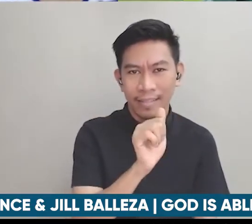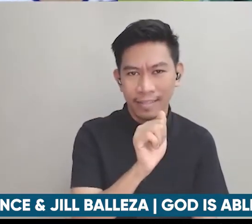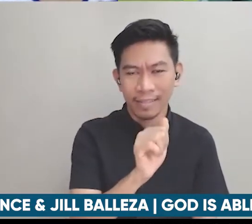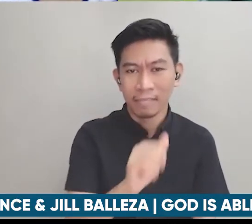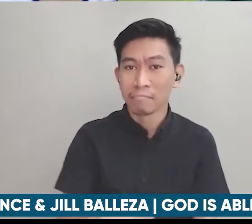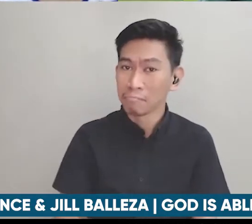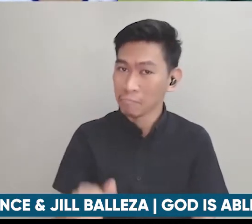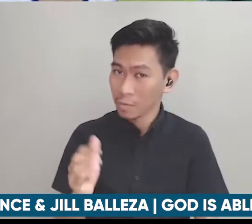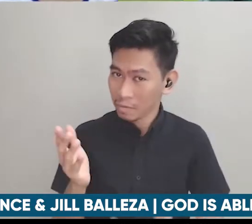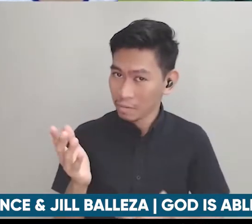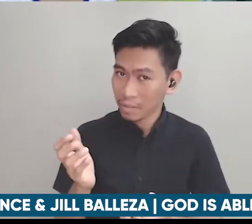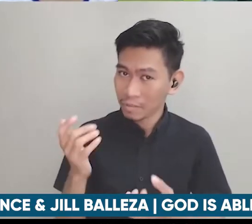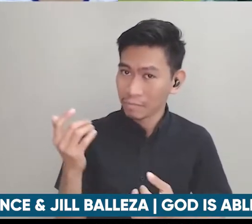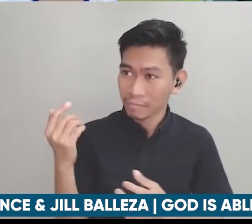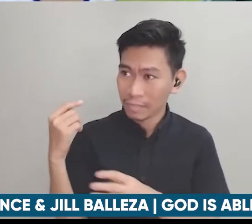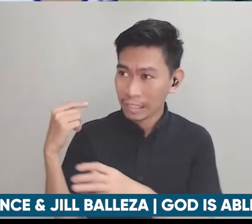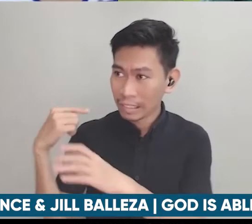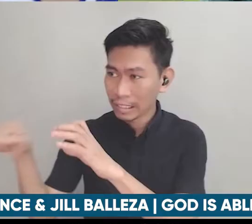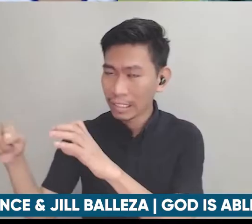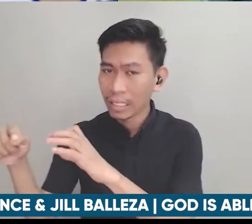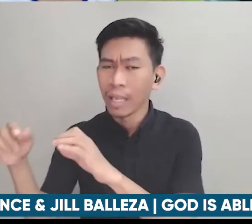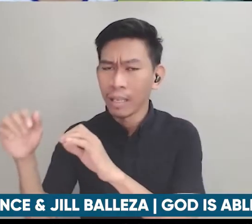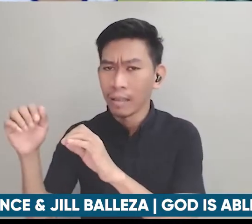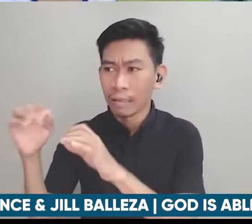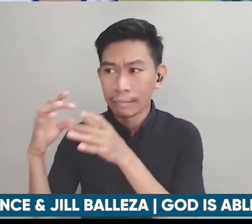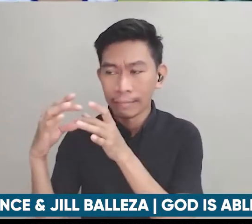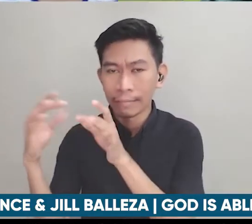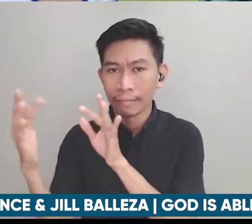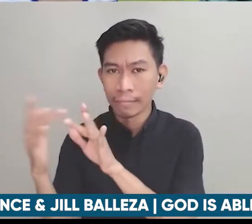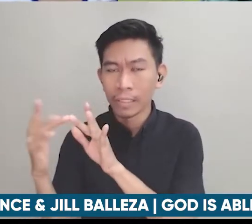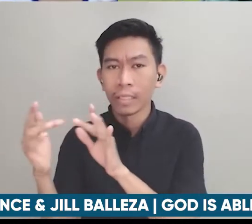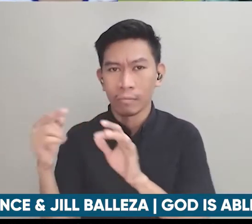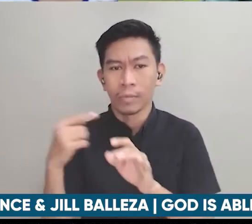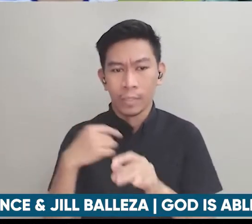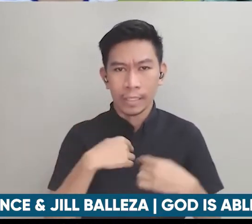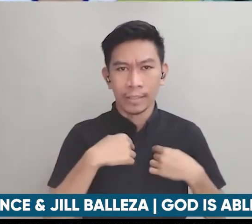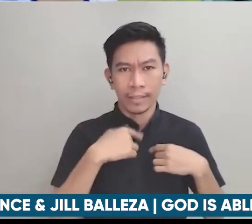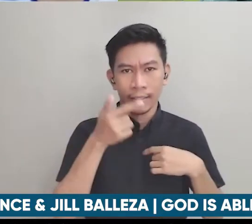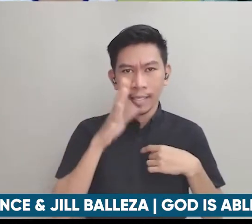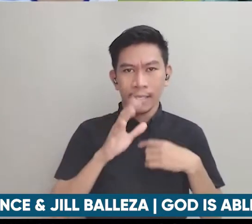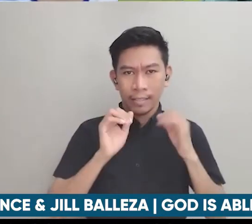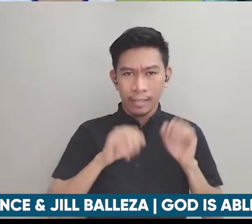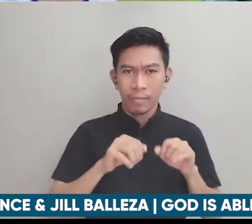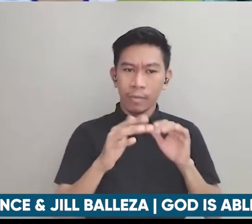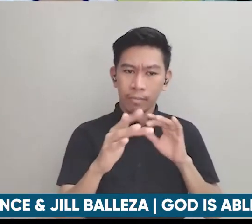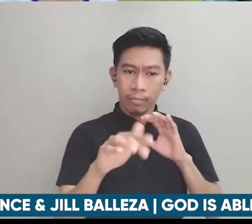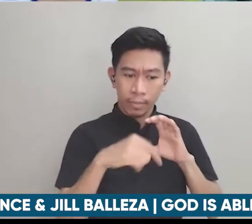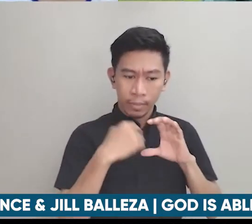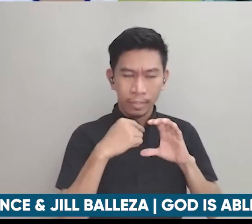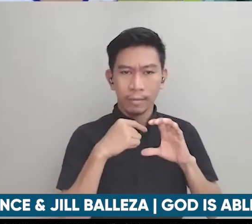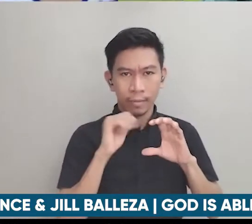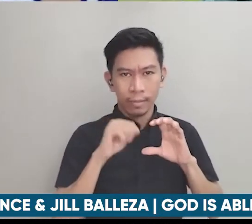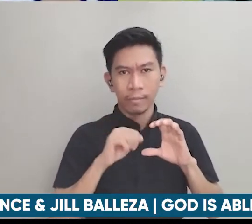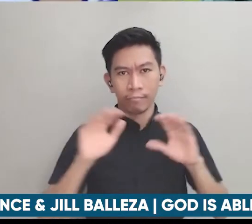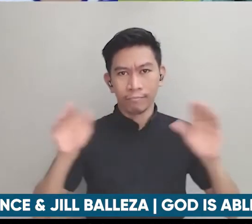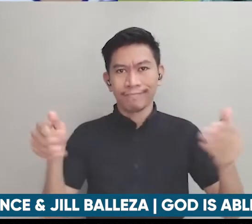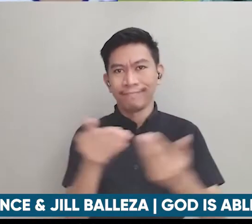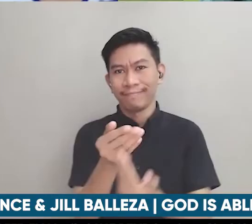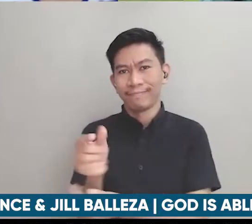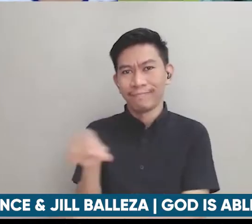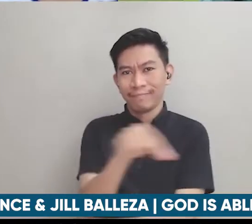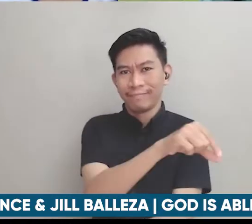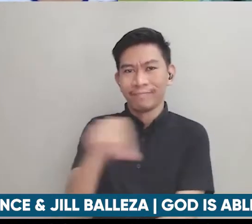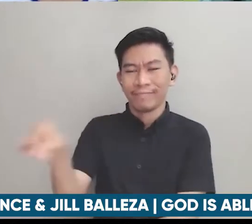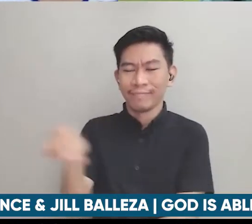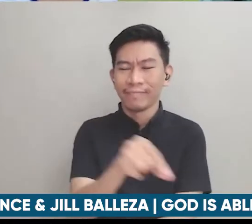sa kanila reach us at God is able at kabi na nila Peggy ang koconect sa kanila if you're from Lipa you want to learn more about a ministry